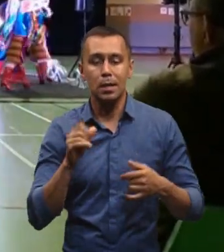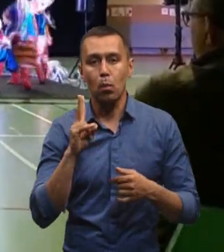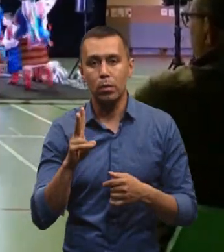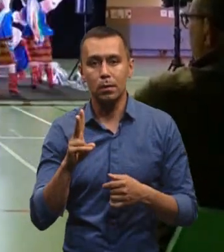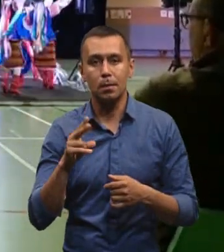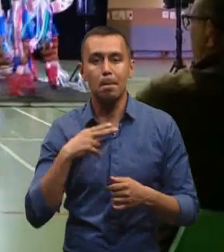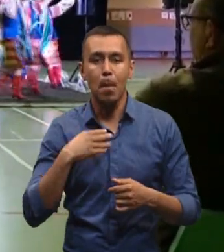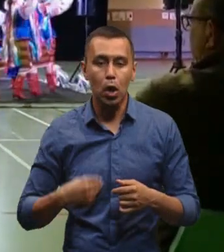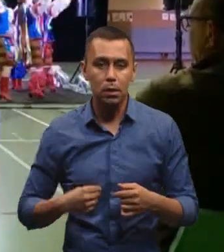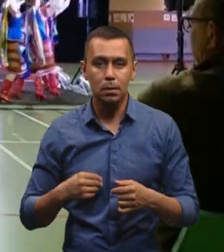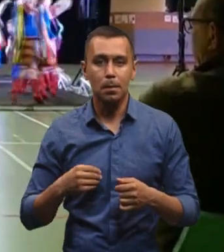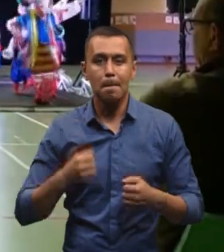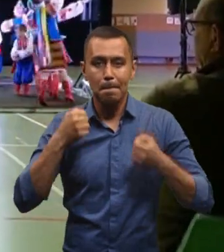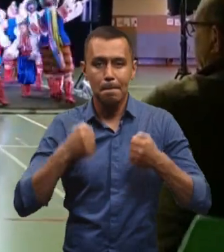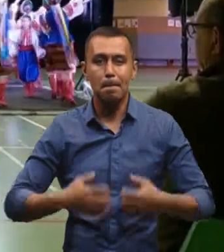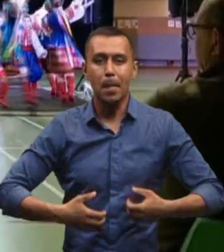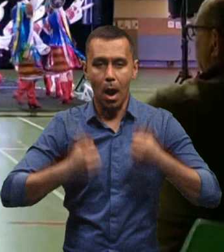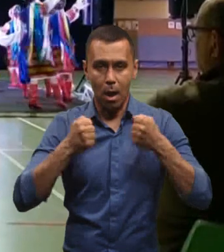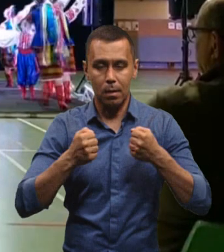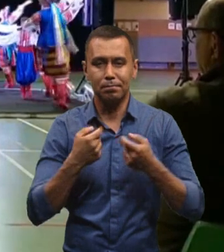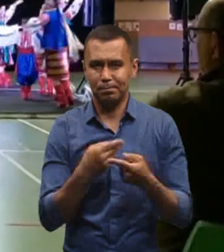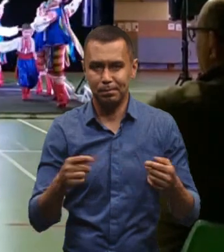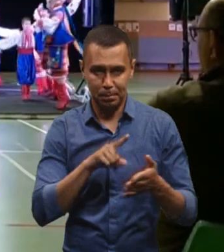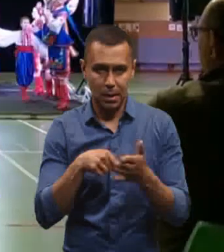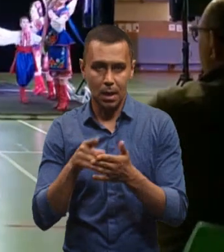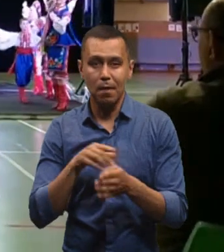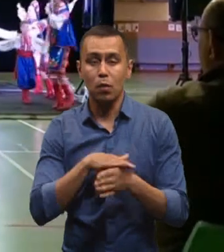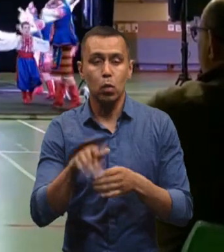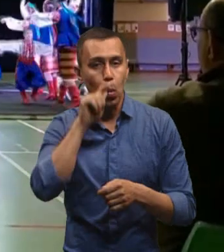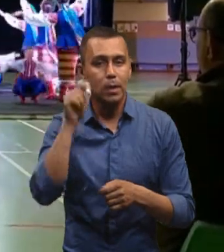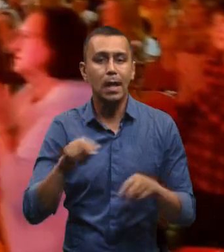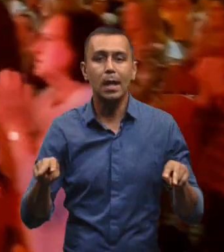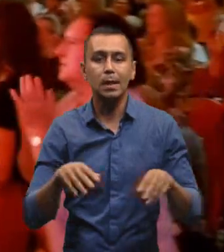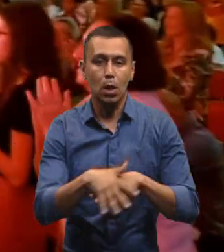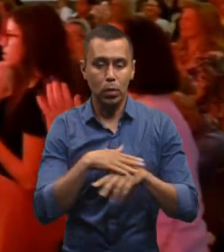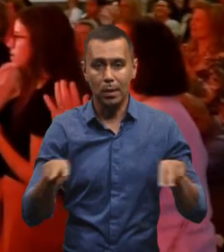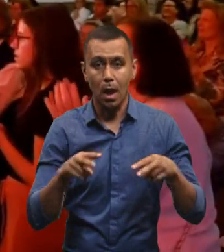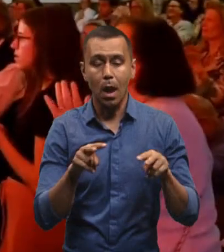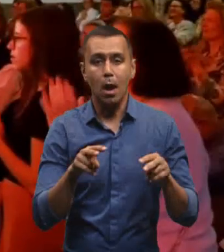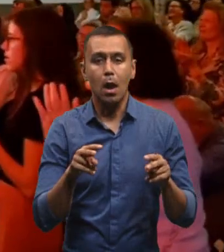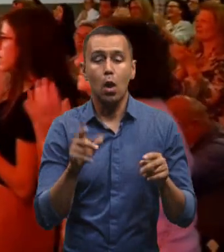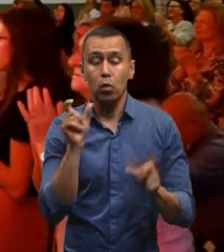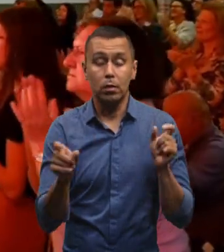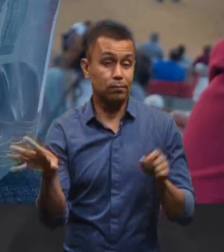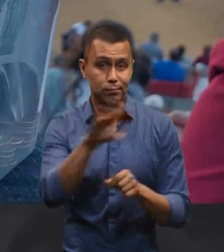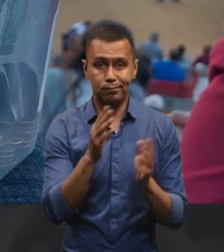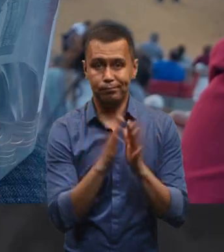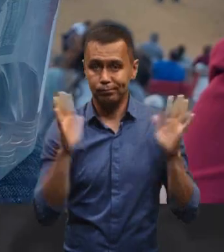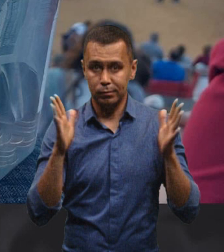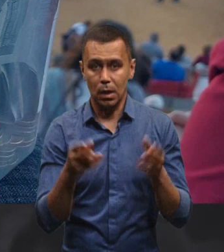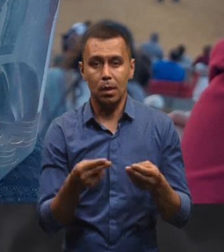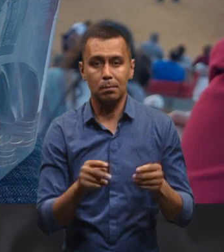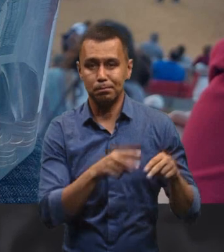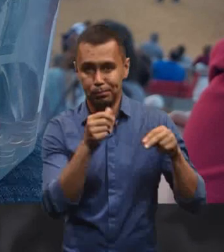Парижі, Празі, Сарагосі, Ліоні, Сан-Себастьяні. Діти виконували українські народні танці і глядачі всюди аплодували стоючи та жертвували на